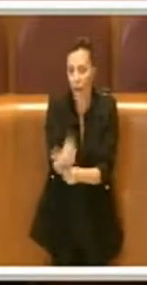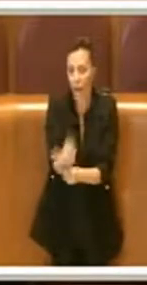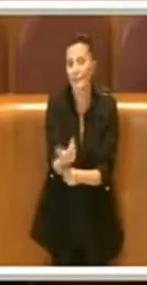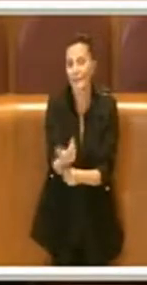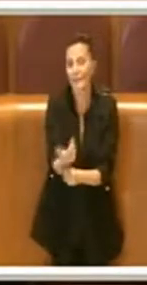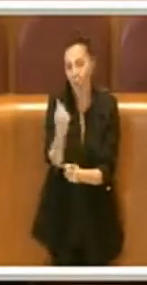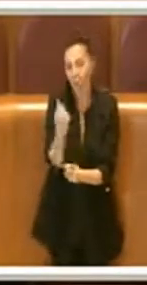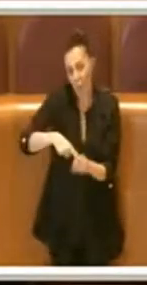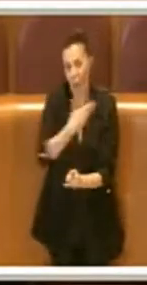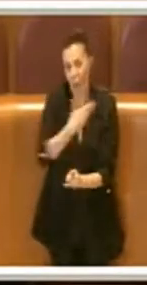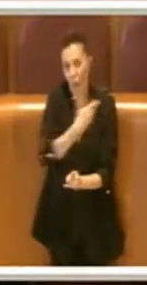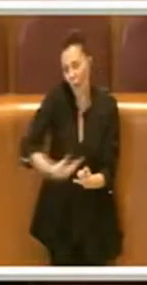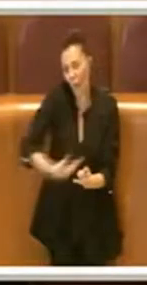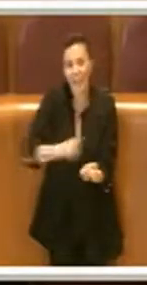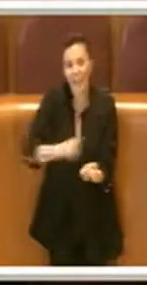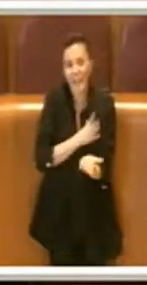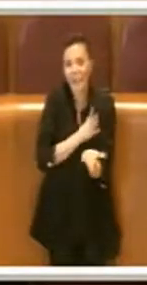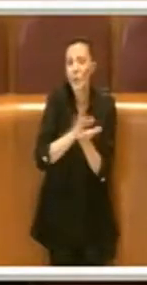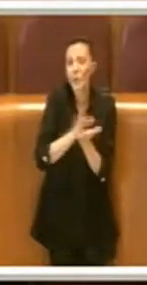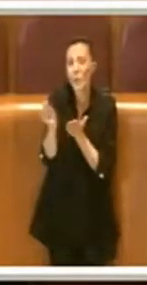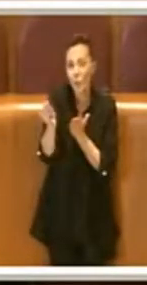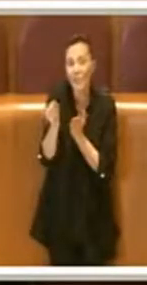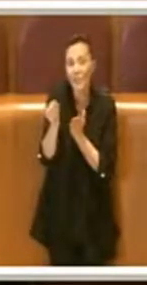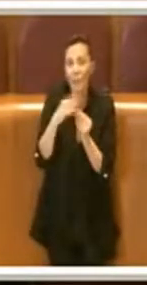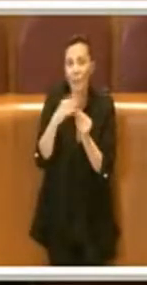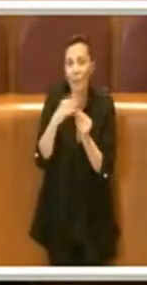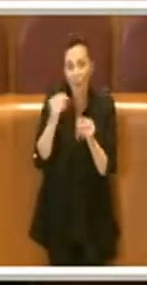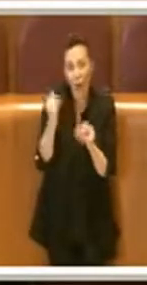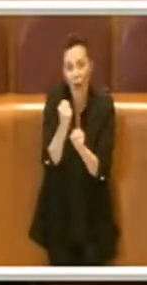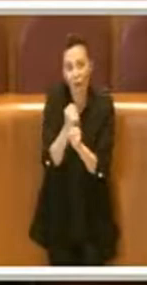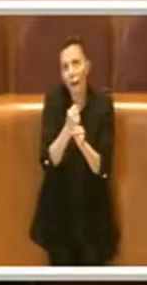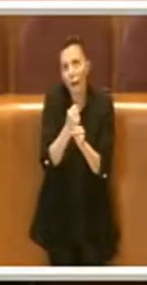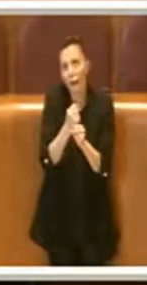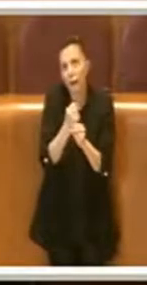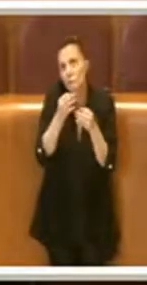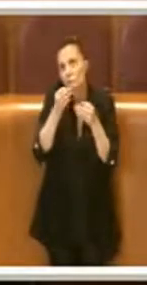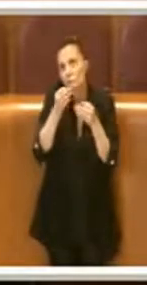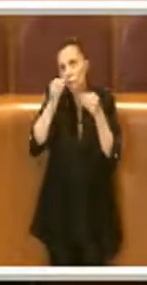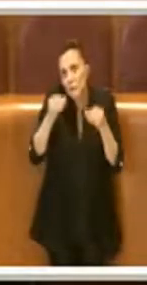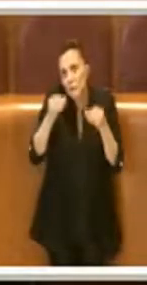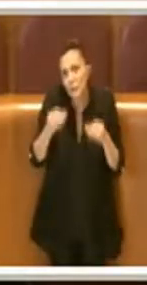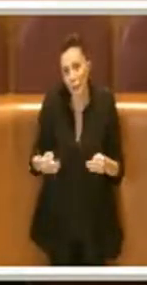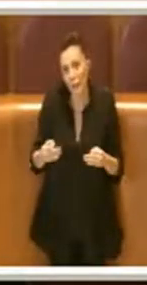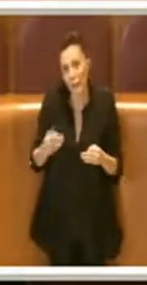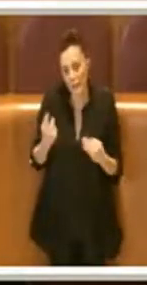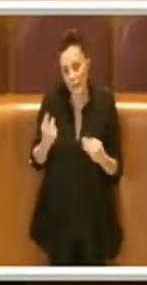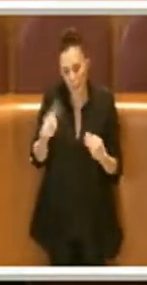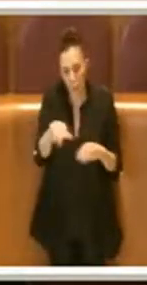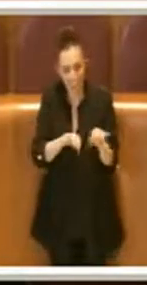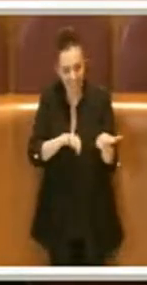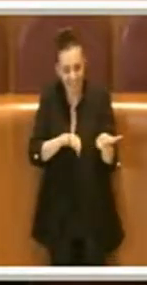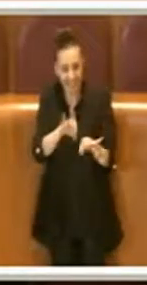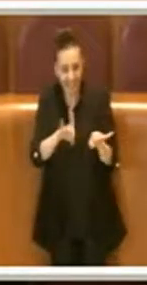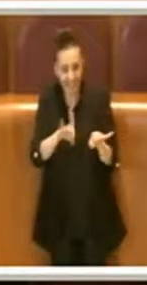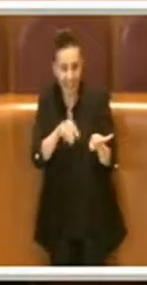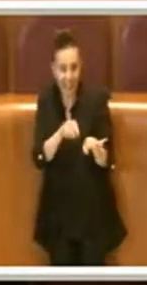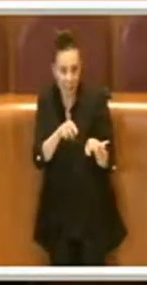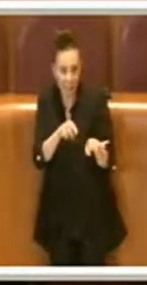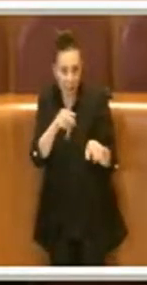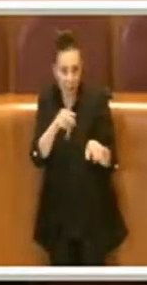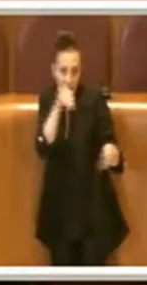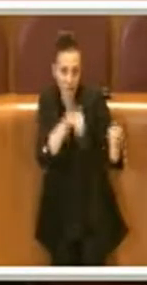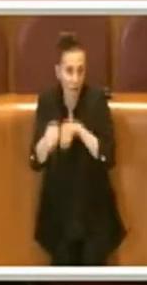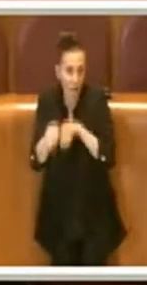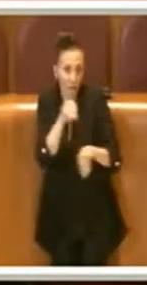tutti i consiglieri di farlo in sicurezza, anche con un sistema di voto che ci ha permesso anche di snellire